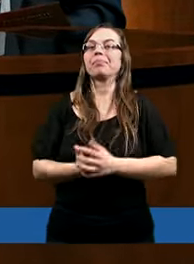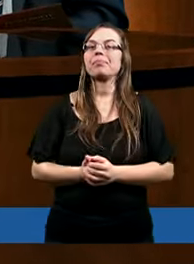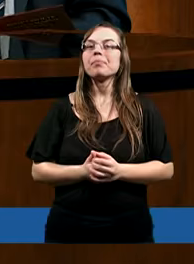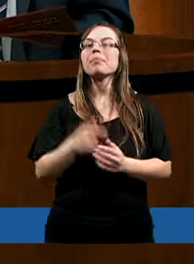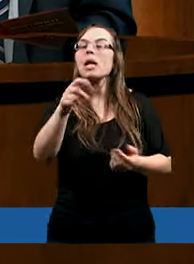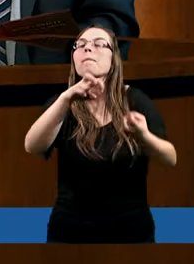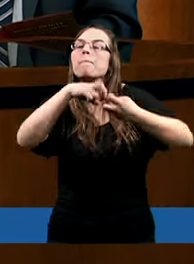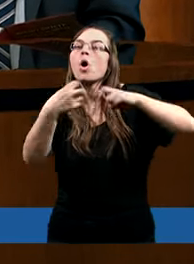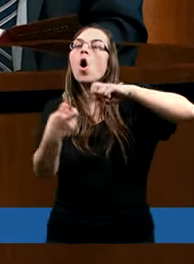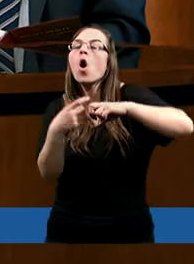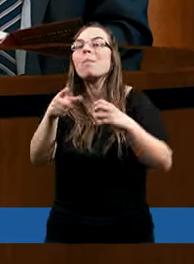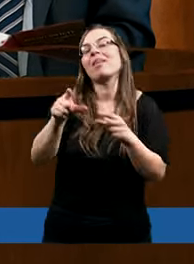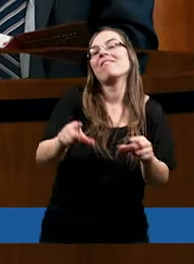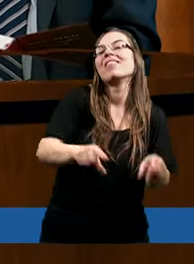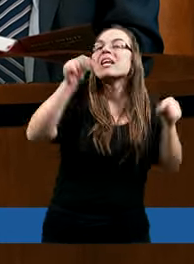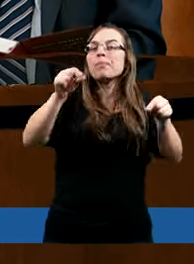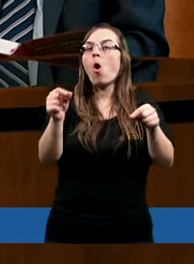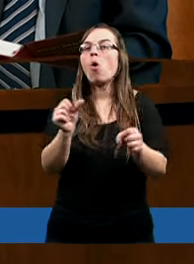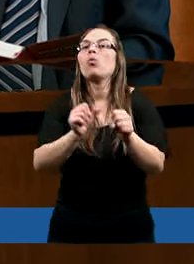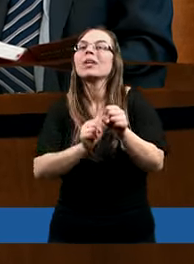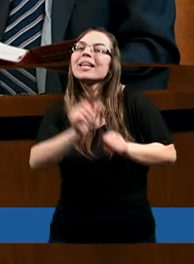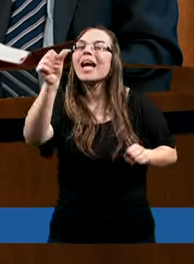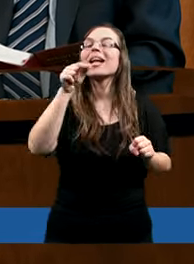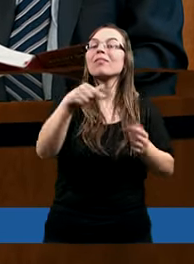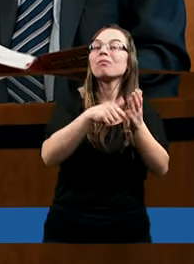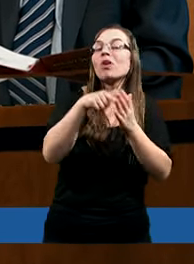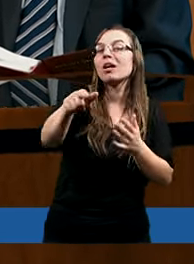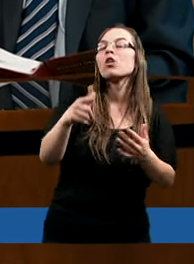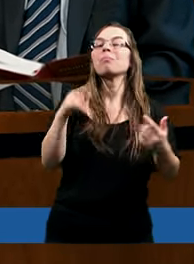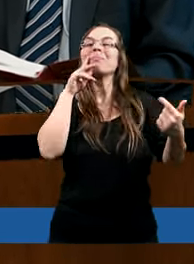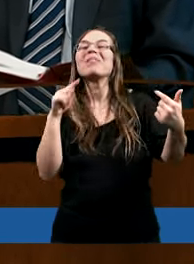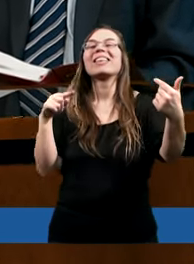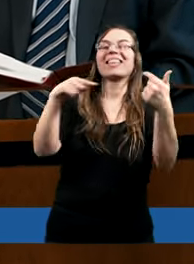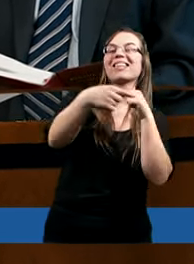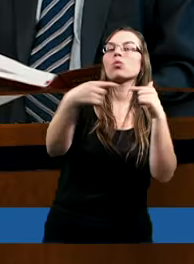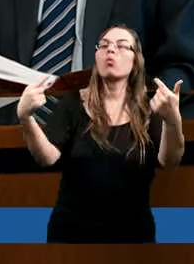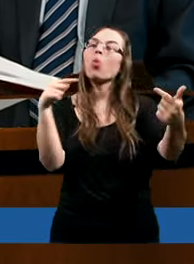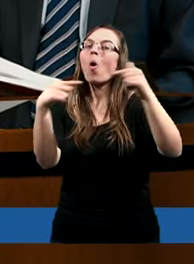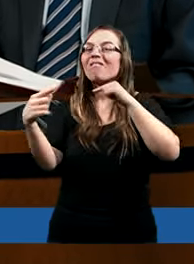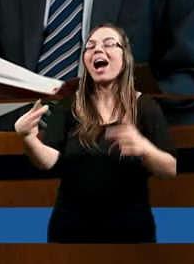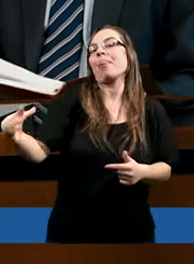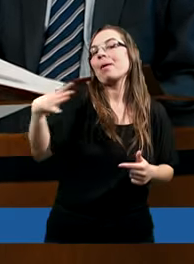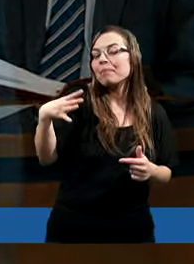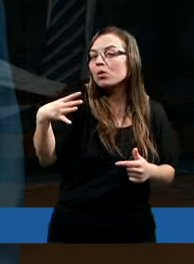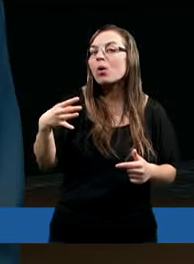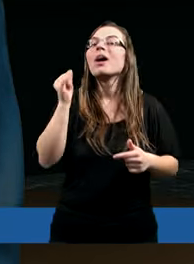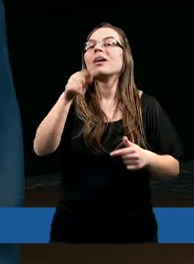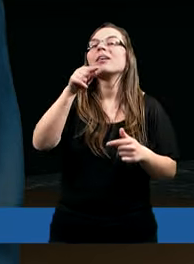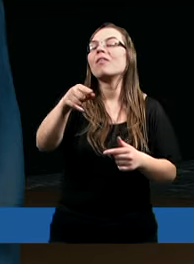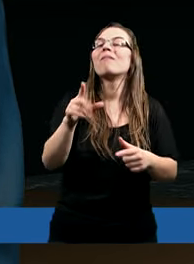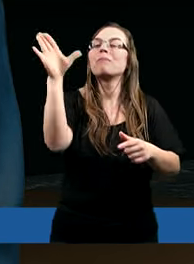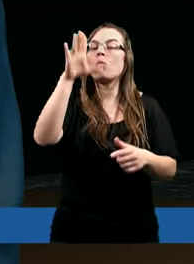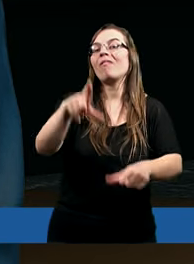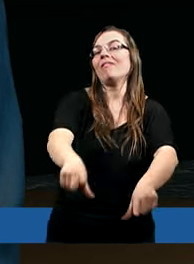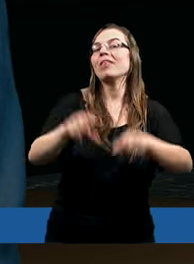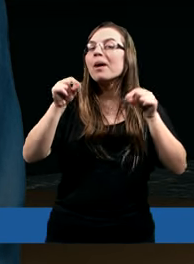Problem wyboru jest kwestią dyskutowaną od wieków. Czy Pan Bóg